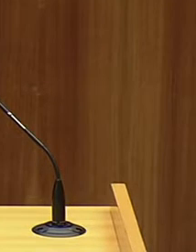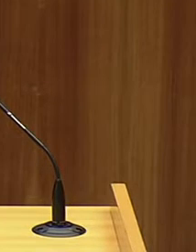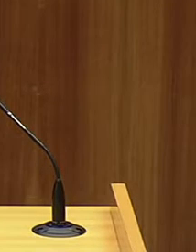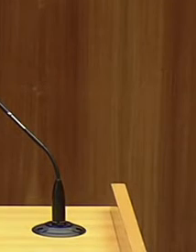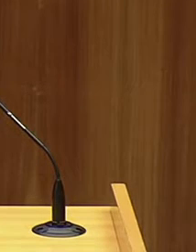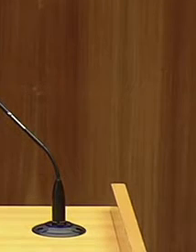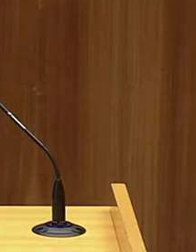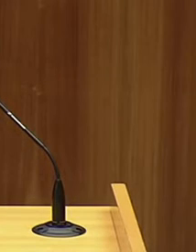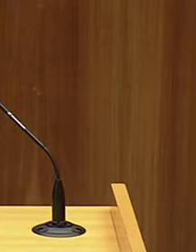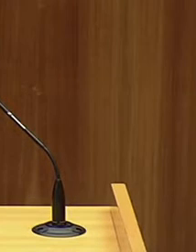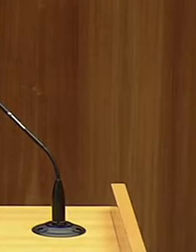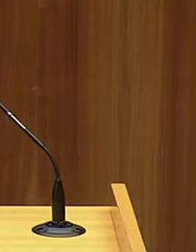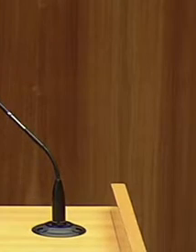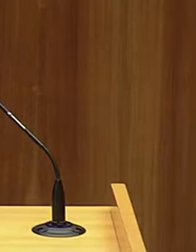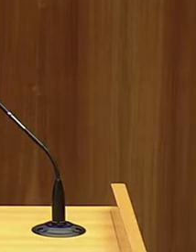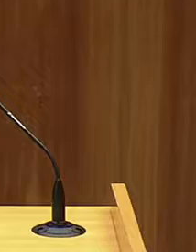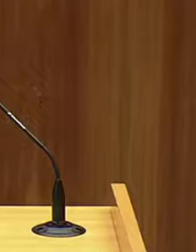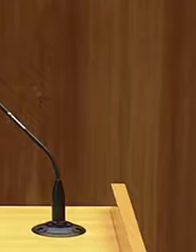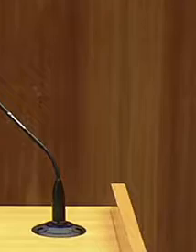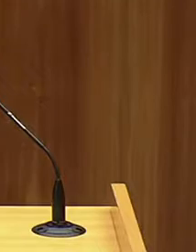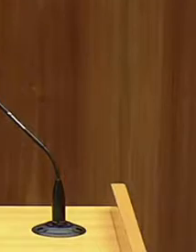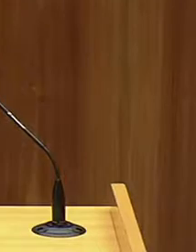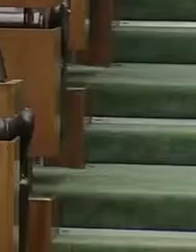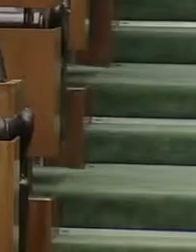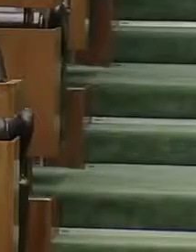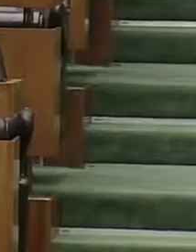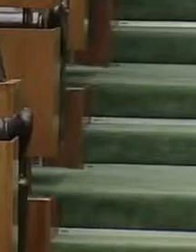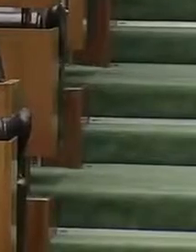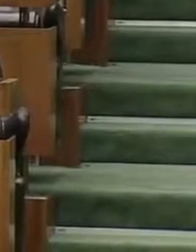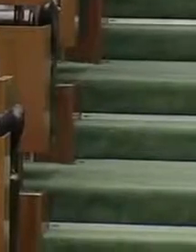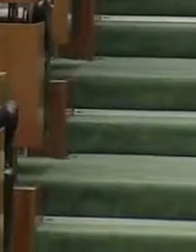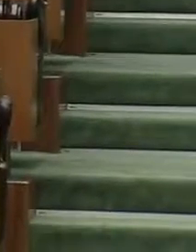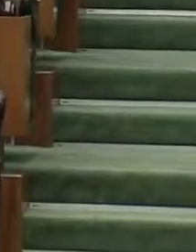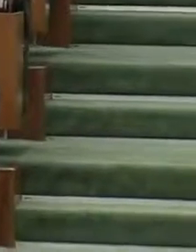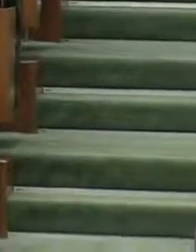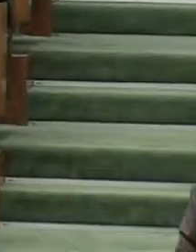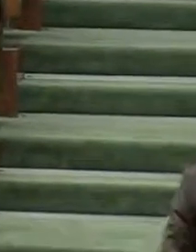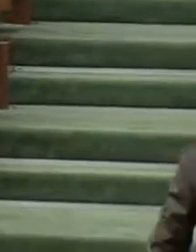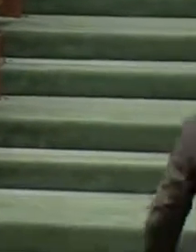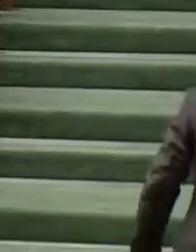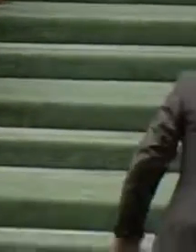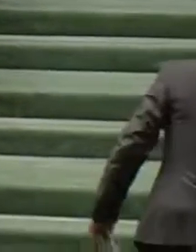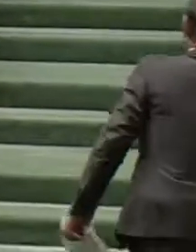wunderschönen Land auch sichern können. Danke vielmals. Sagt Gabriel Obernosterer, Tourismensprecher der ÖVP.